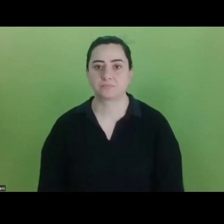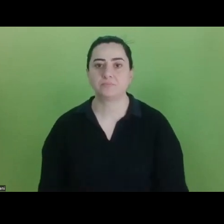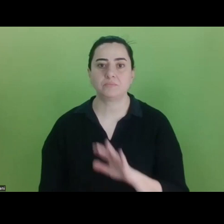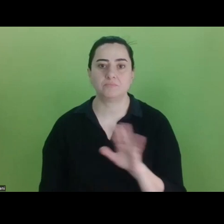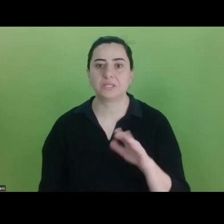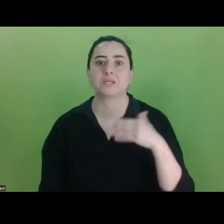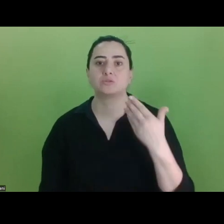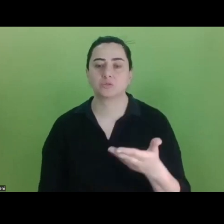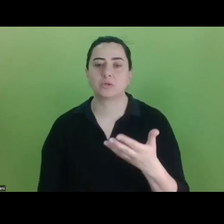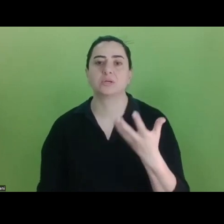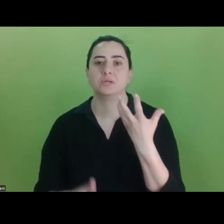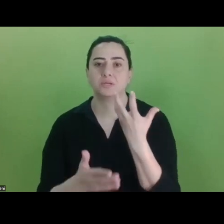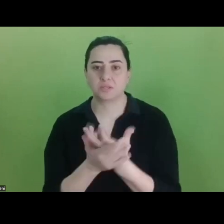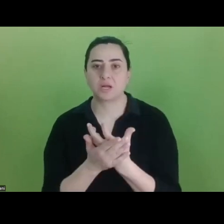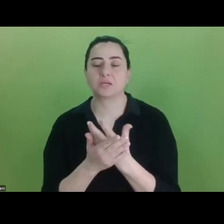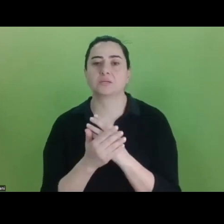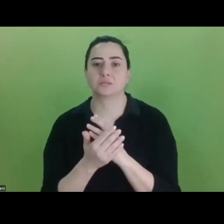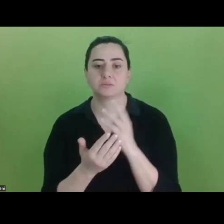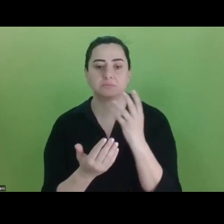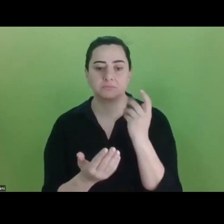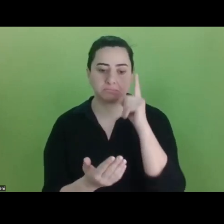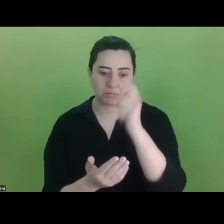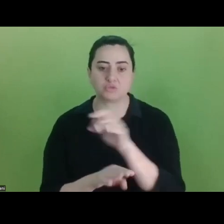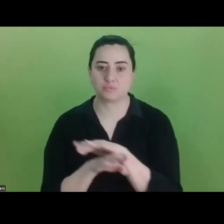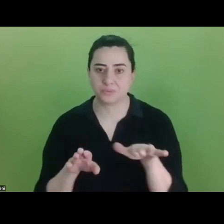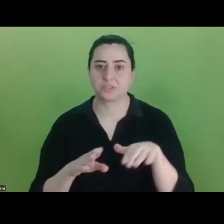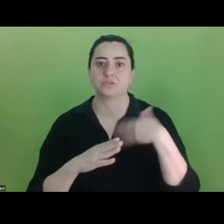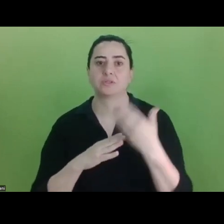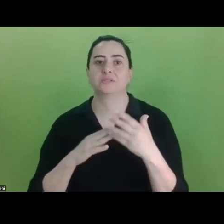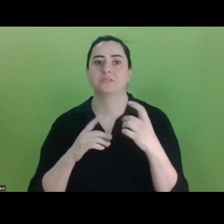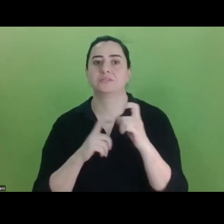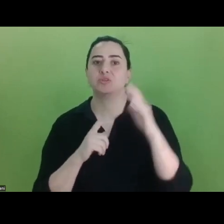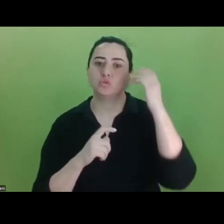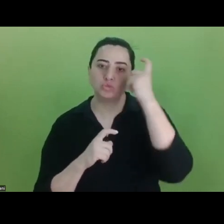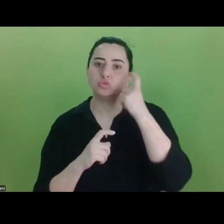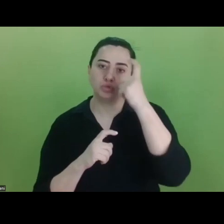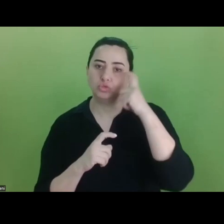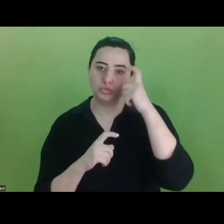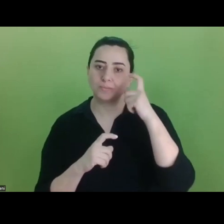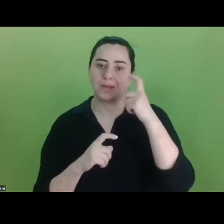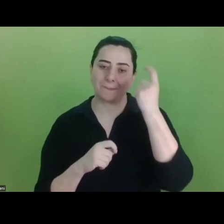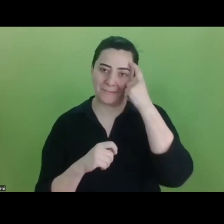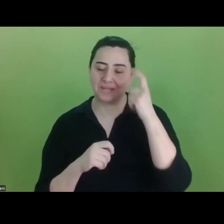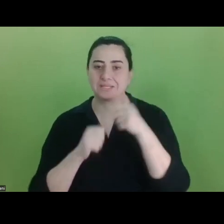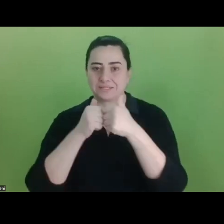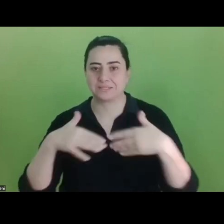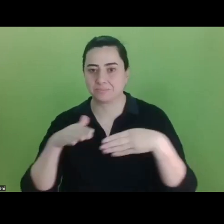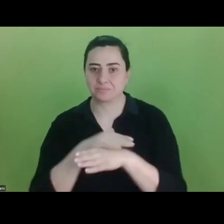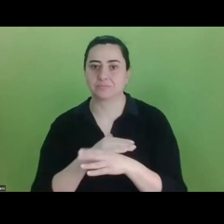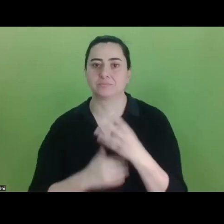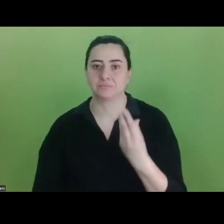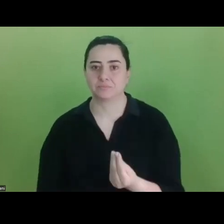sonra da kaydınız da onaylandıktan sonra yine Sivi Düşün.net adresinden bilgi sistemine yönlendirerek de gidebilirsiniz.